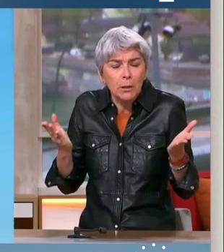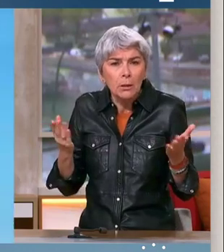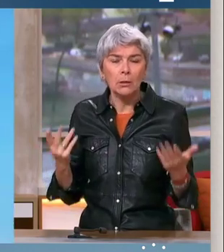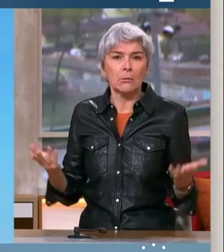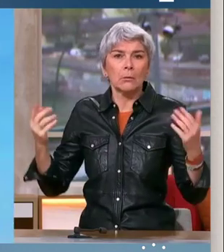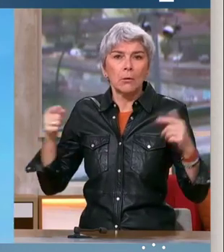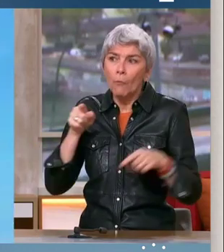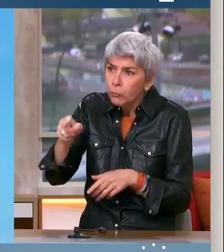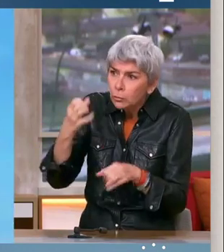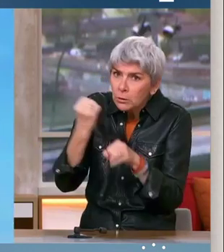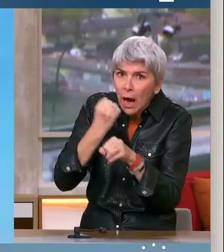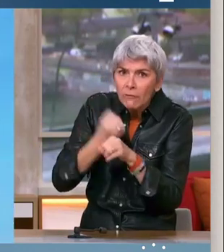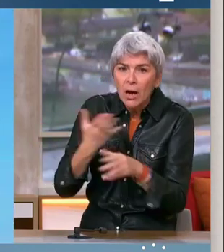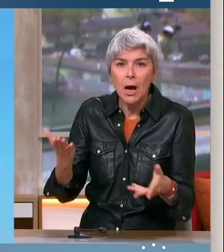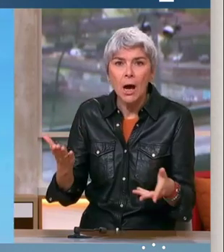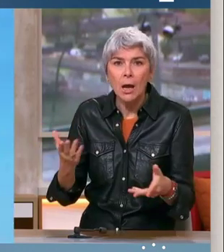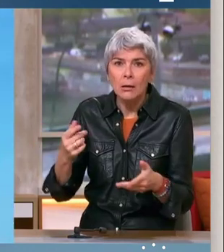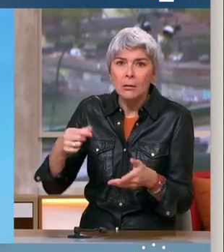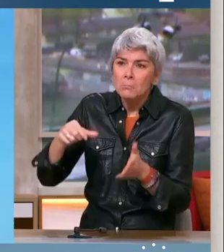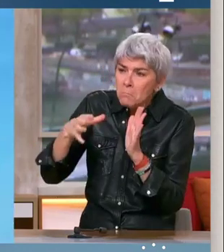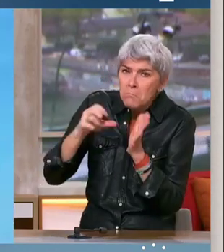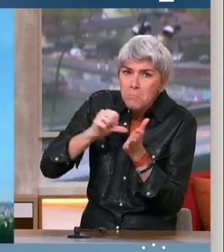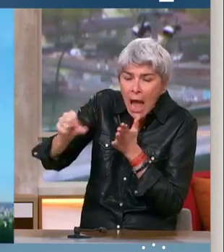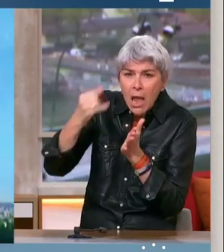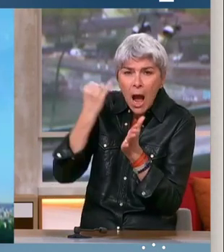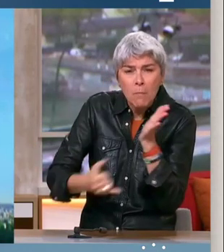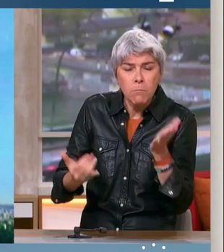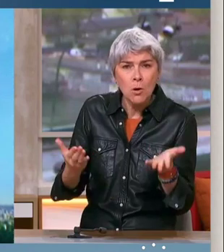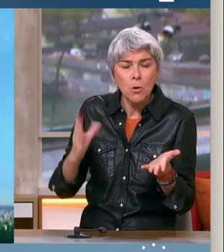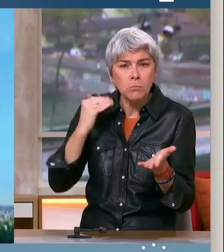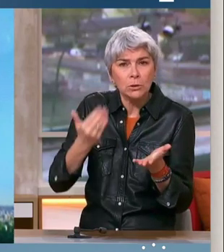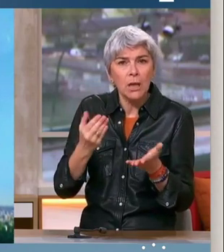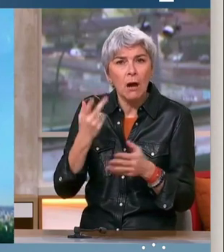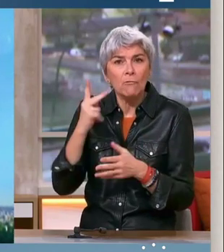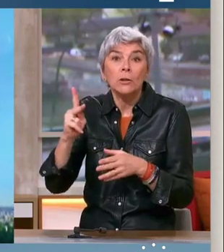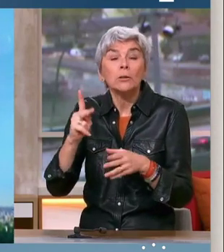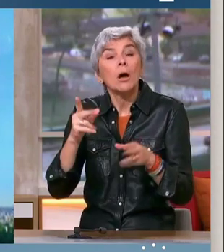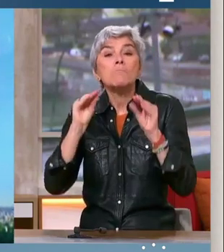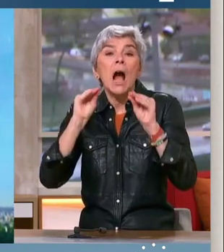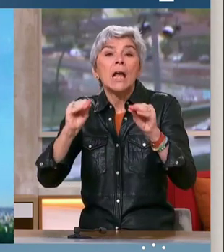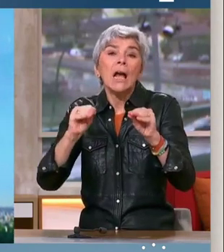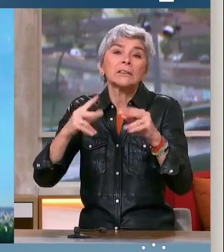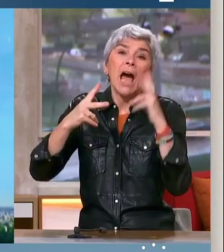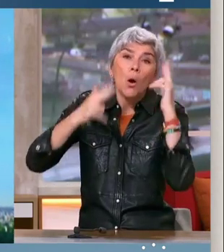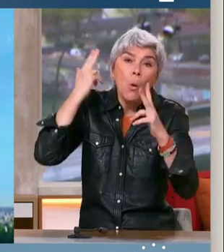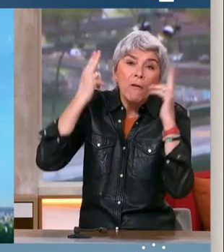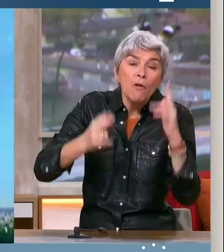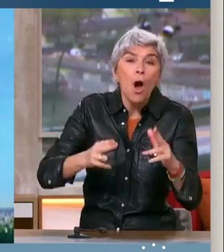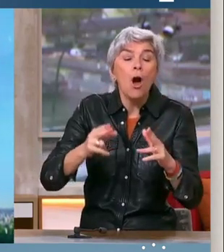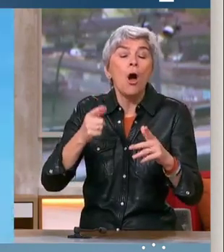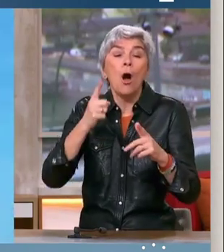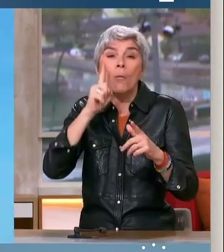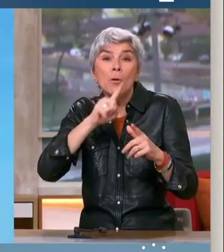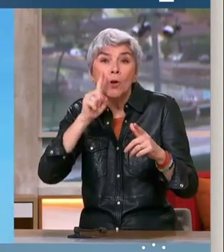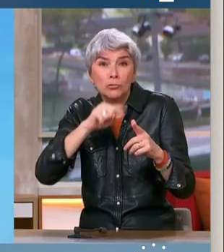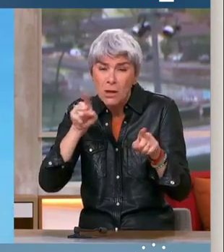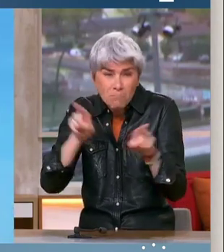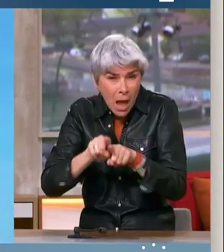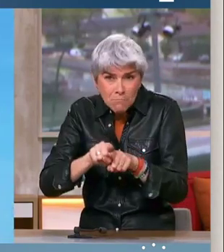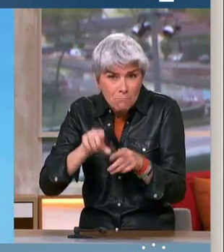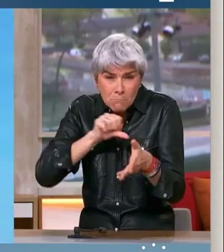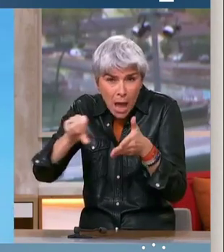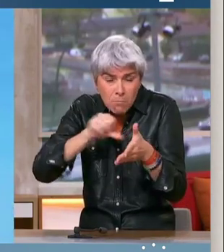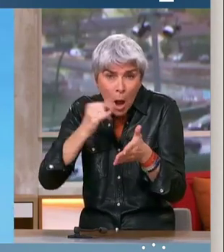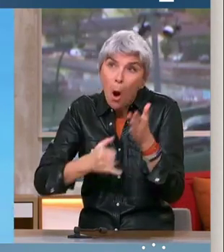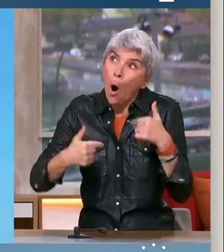vous travaillez, vous cotisez, vous payez des impôts. Votre boulanger, le coiffeur, le commerçant du coin, tout le monde le fait. Ils ne